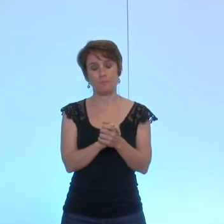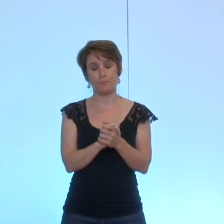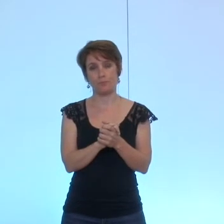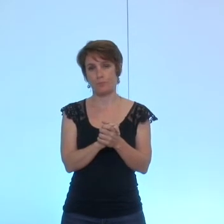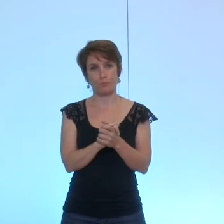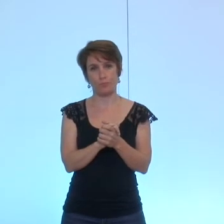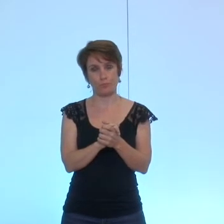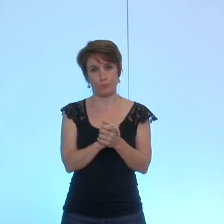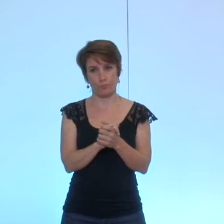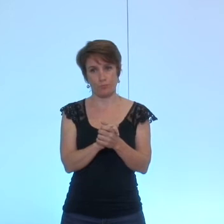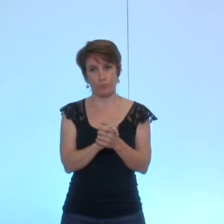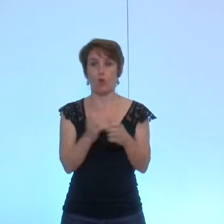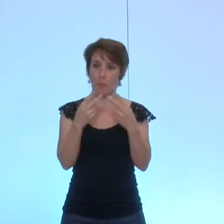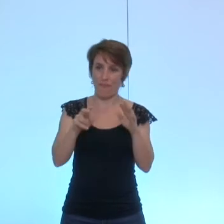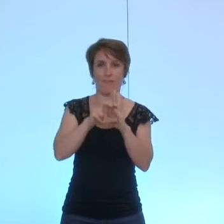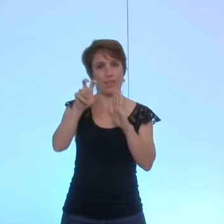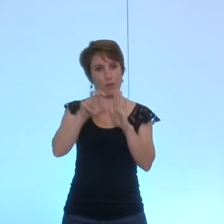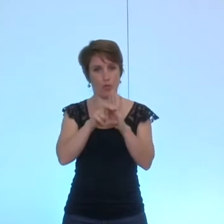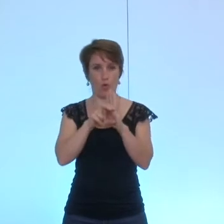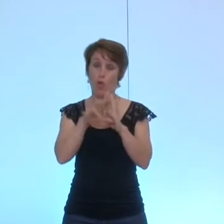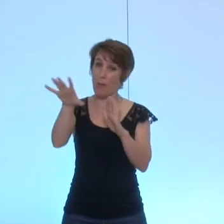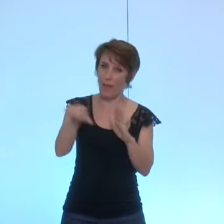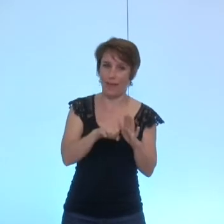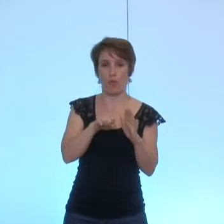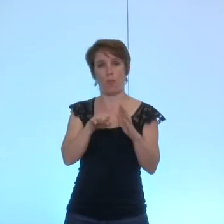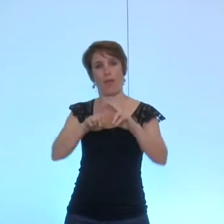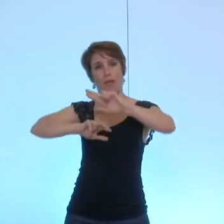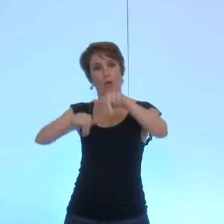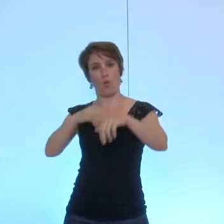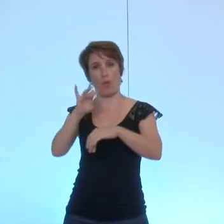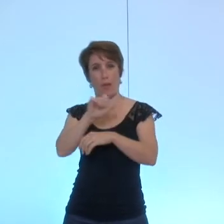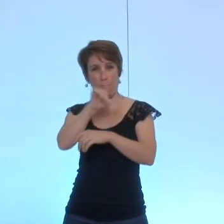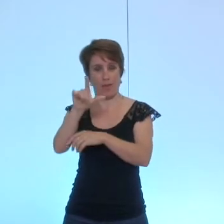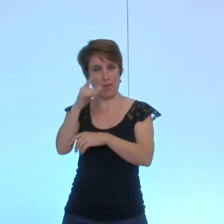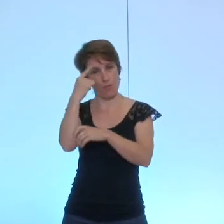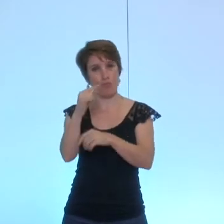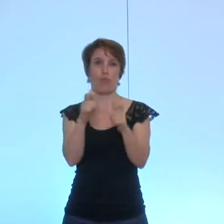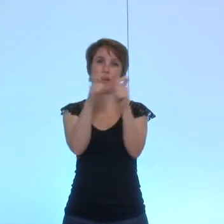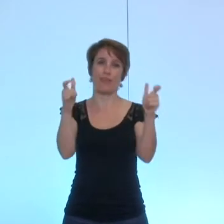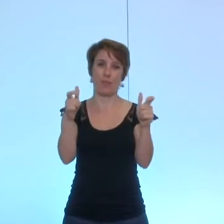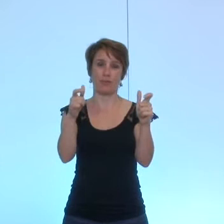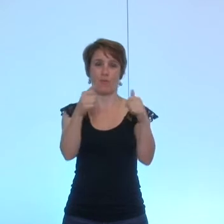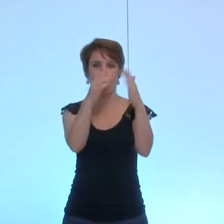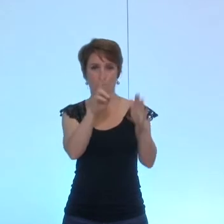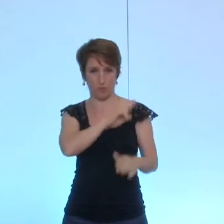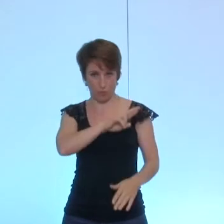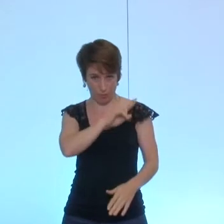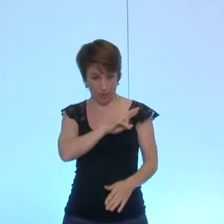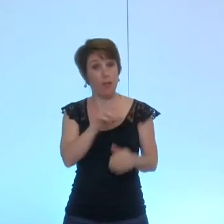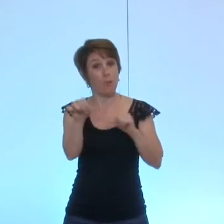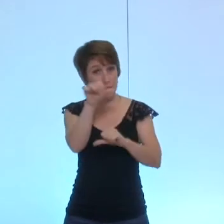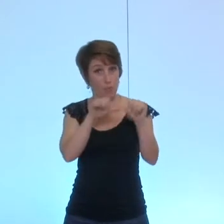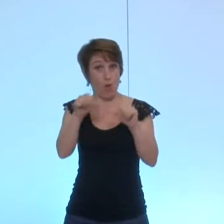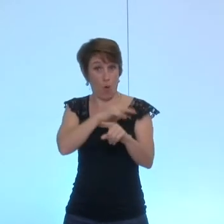nous récupérons la ville de Grenoble récupère le droit au bail sur l'établissement Narvik avec charge pour le propriétaire actuel de